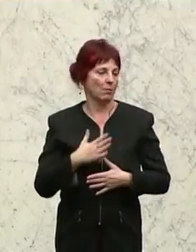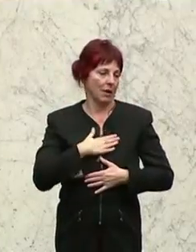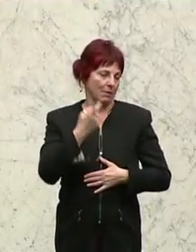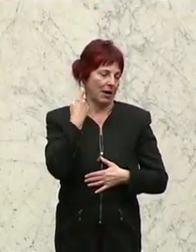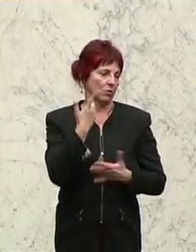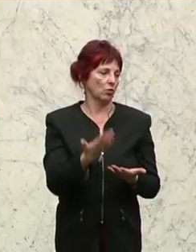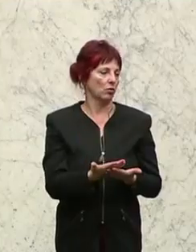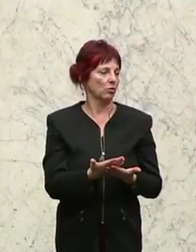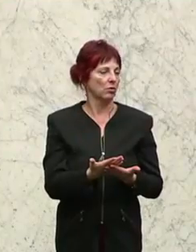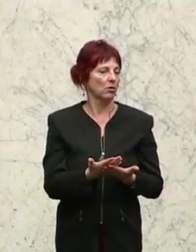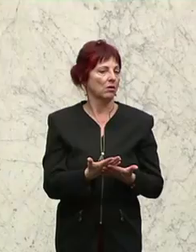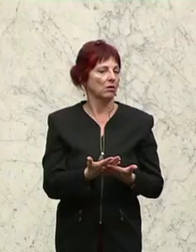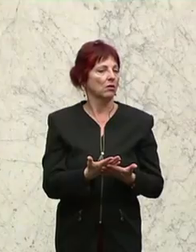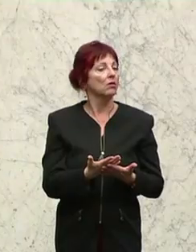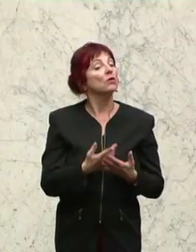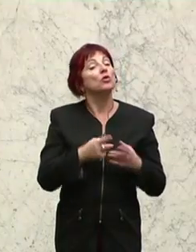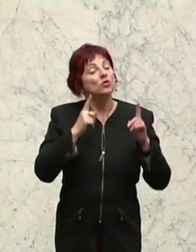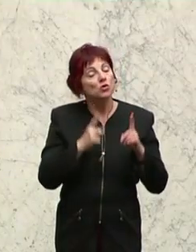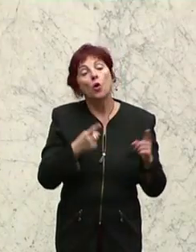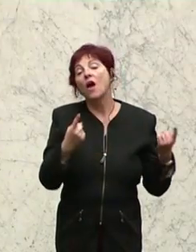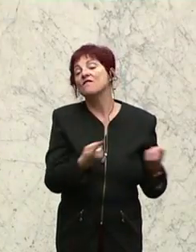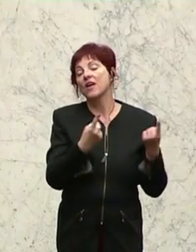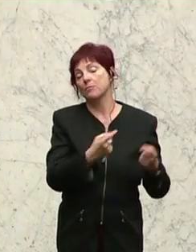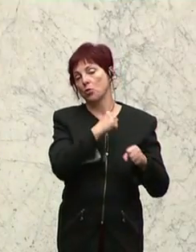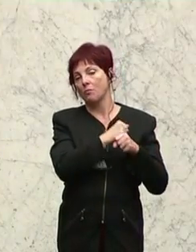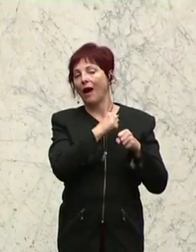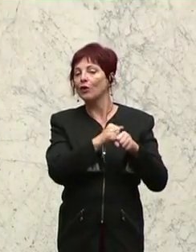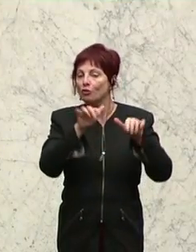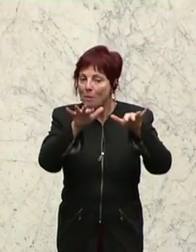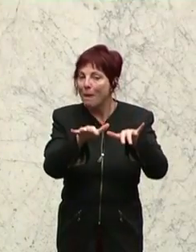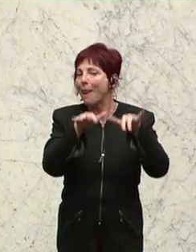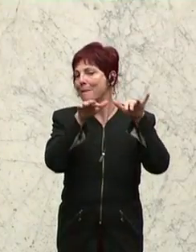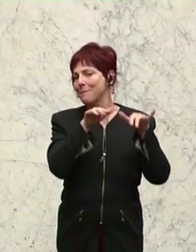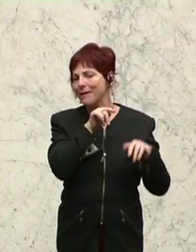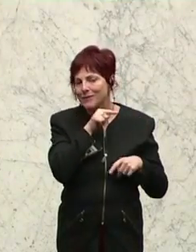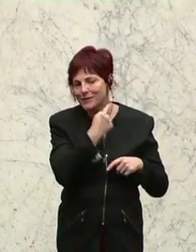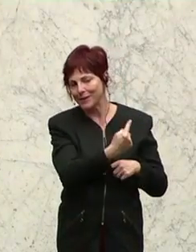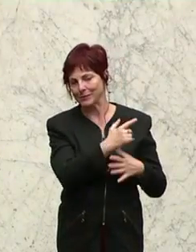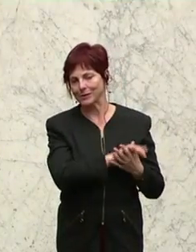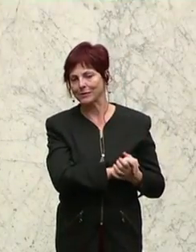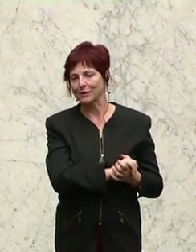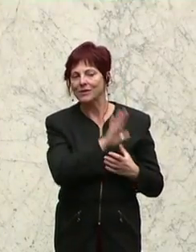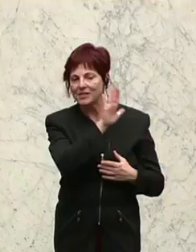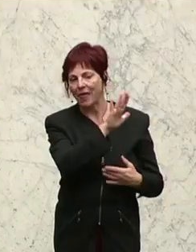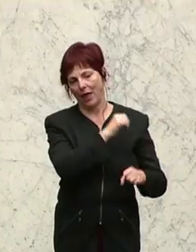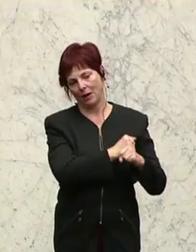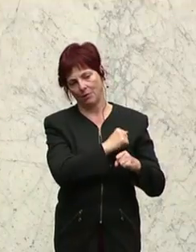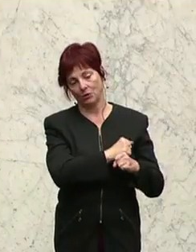flapsig formuliert, Werbung zu machen für den Parlamentarismus. Und in diesem Zusammenhang ist es ja